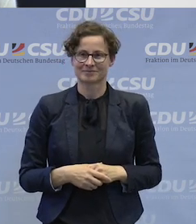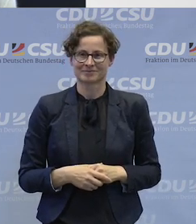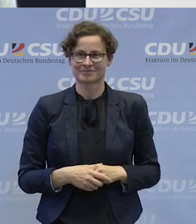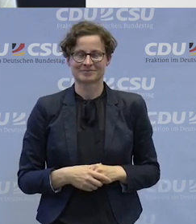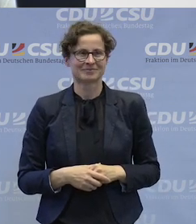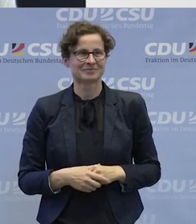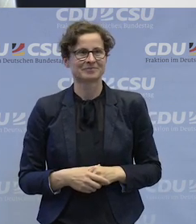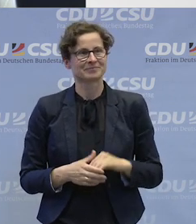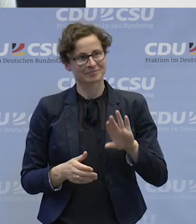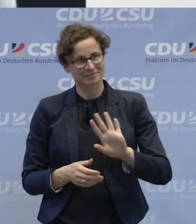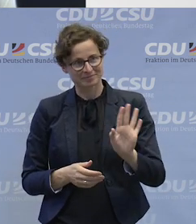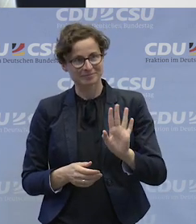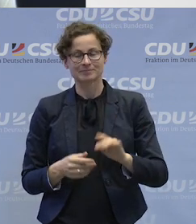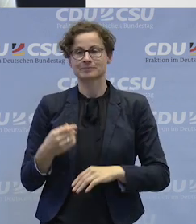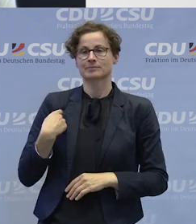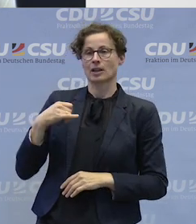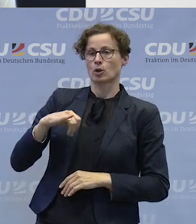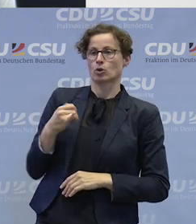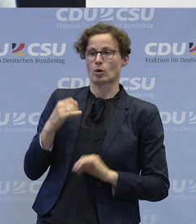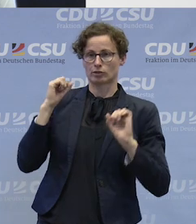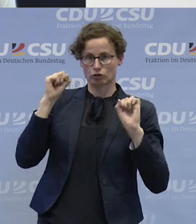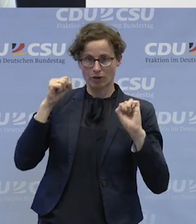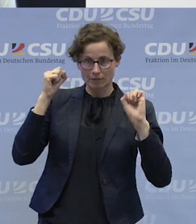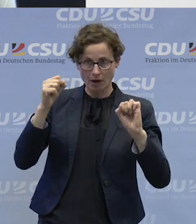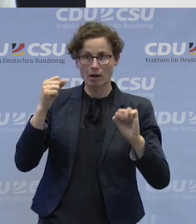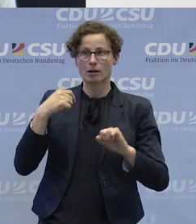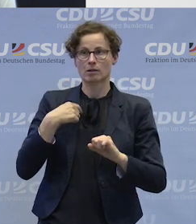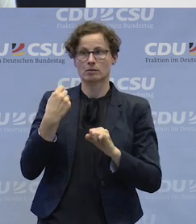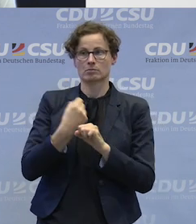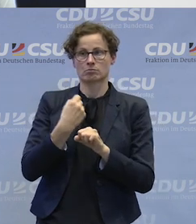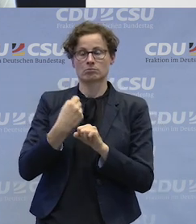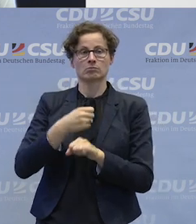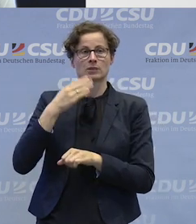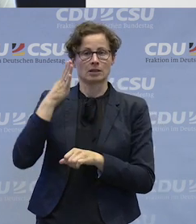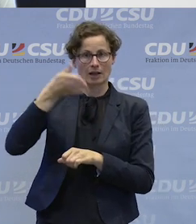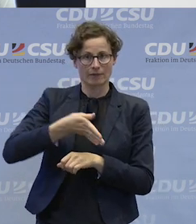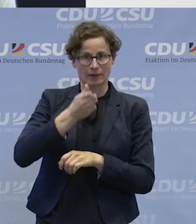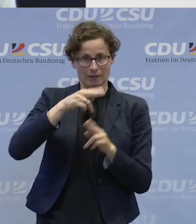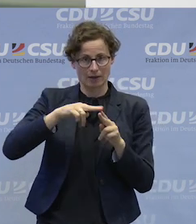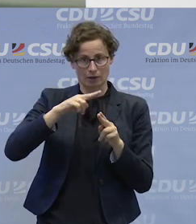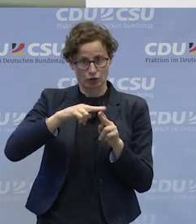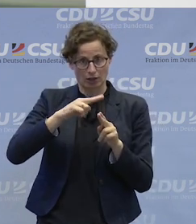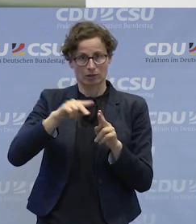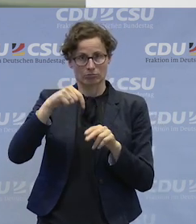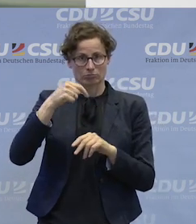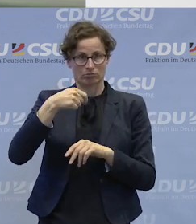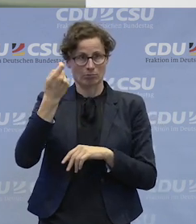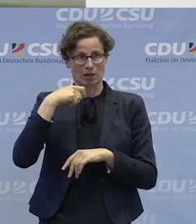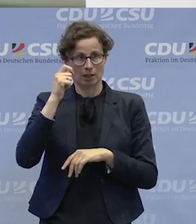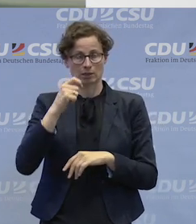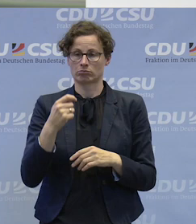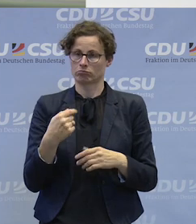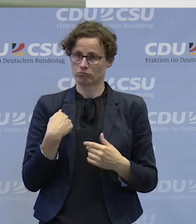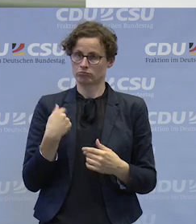Hallo. Mein Name ist Johannes Schäffler, ich arbeite in den Delfinwerkstätten in Berlin hier und habe auch im